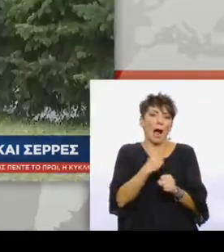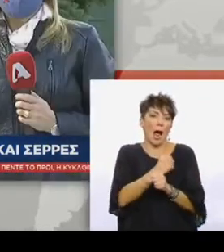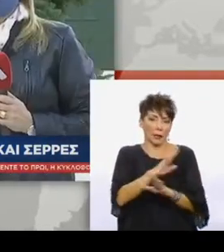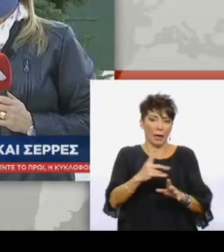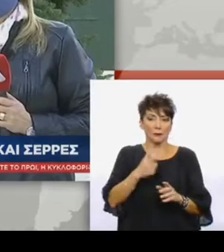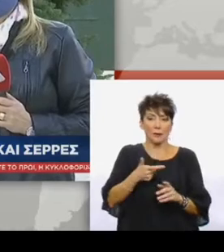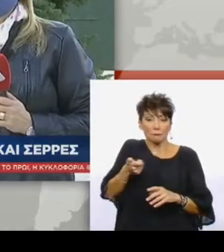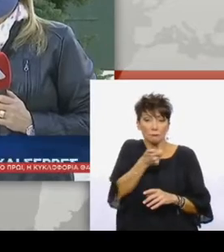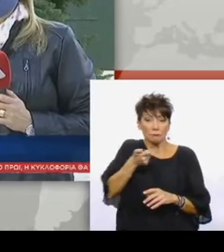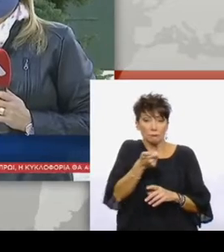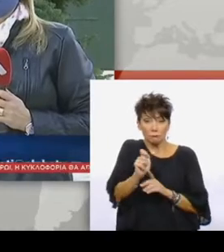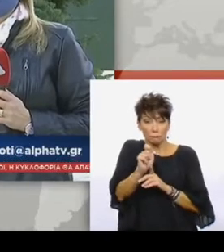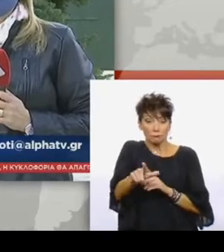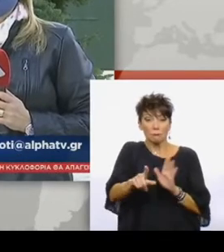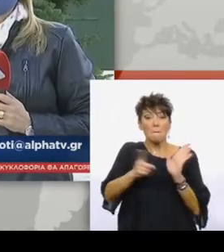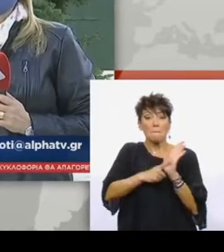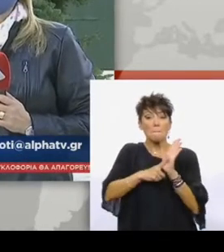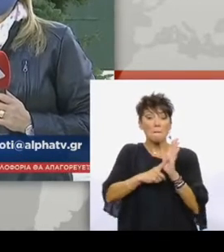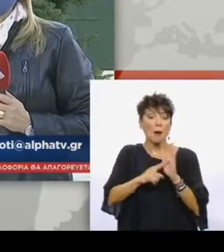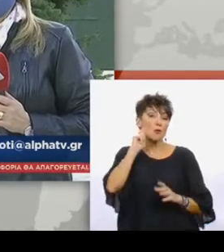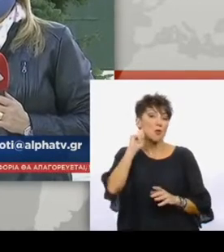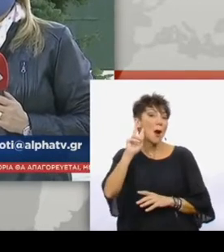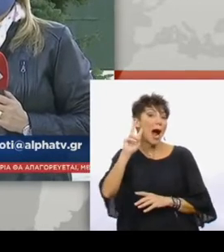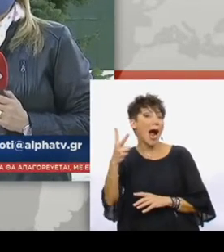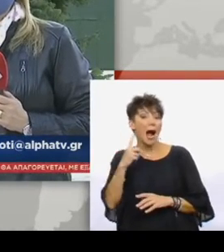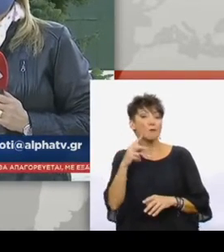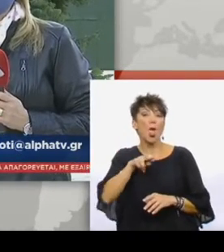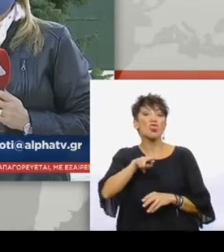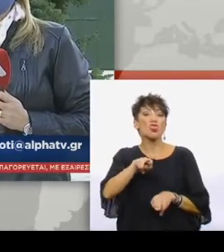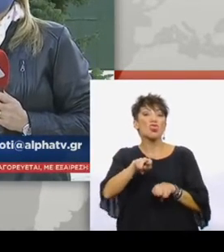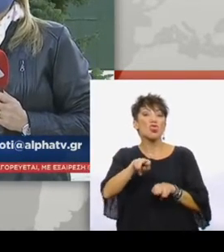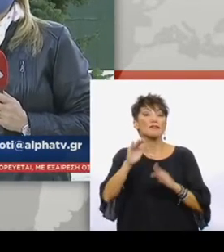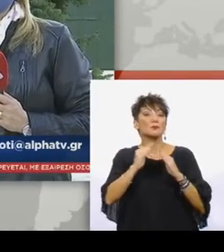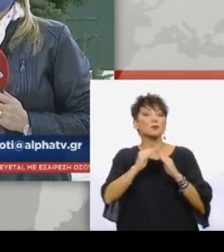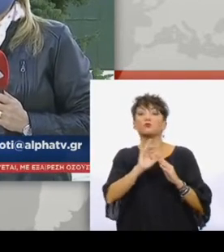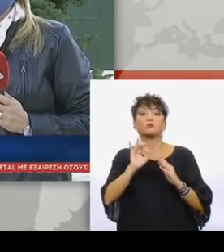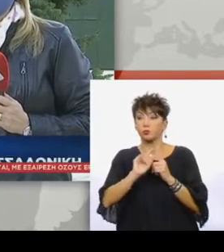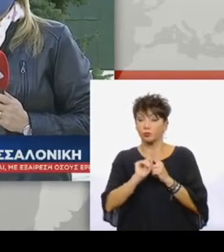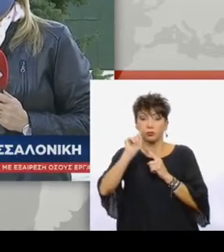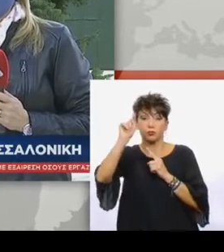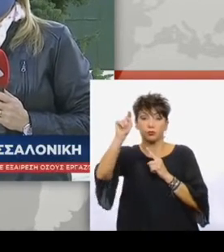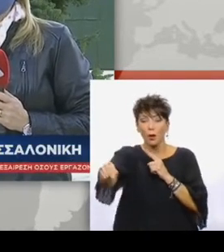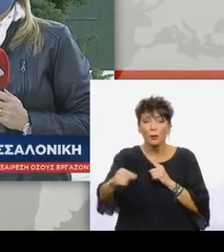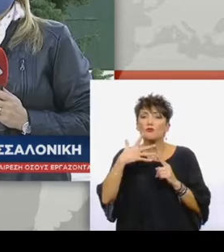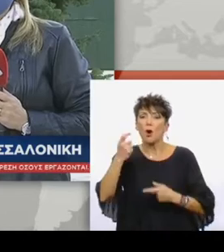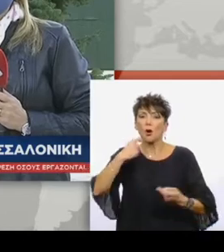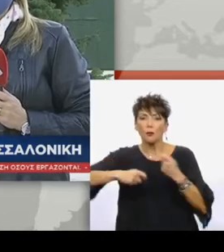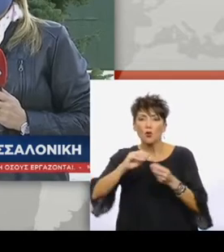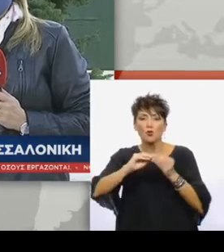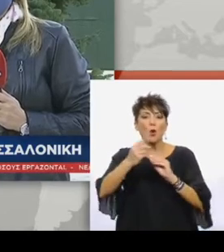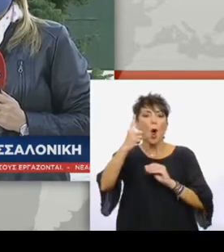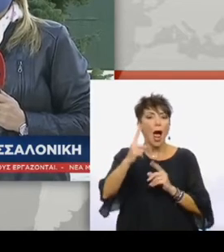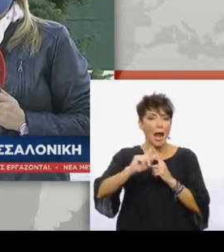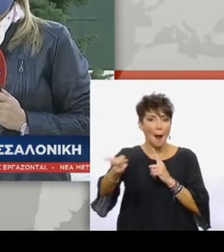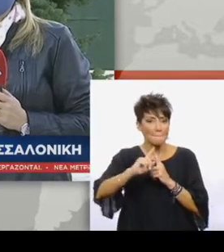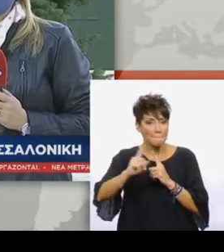πόλεις. Στο SMS ο πολίτης θα πρέπει να αναγράφει το ονοματεπώνυμό του, τη διεύθυνση κατοικίας και τον λόγο για τον οποίο βγαίνει από το σπίτι. Νούμερο 1,